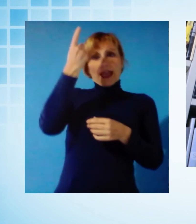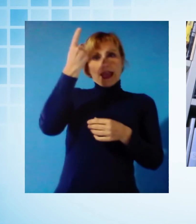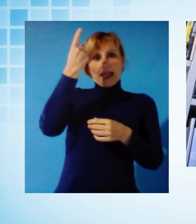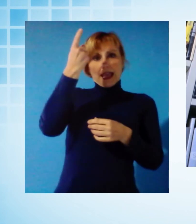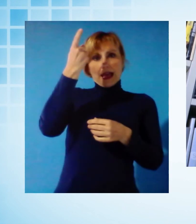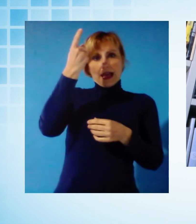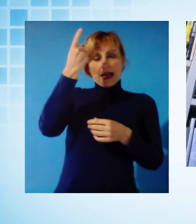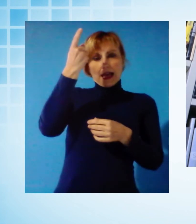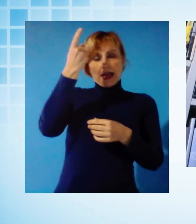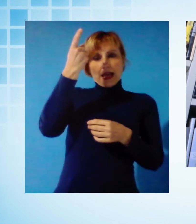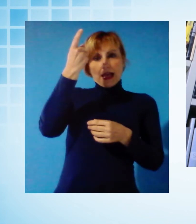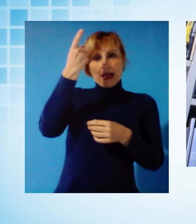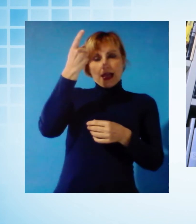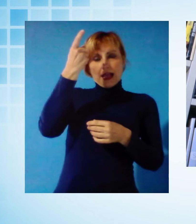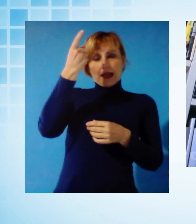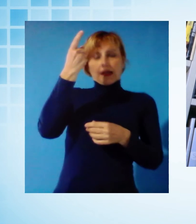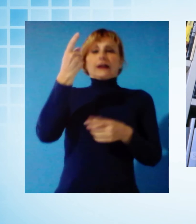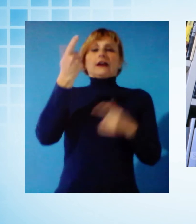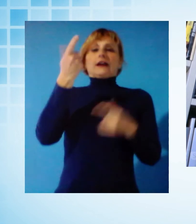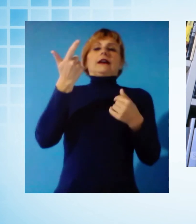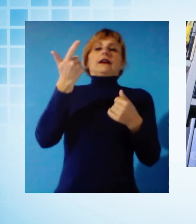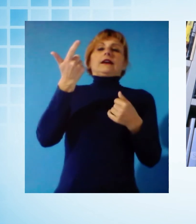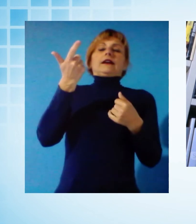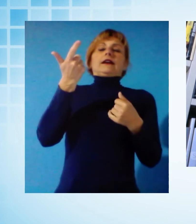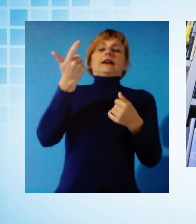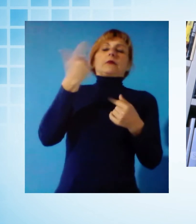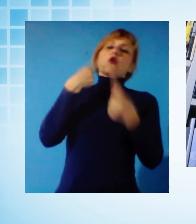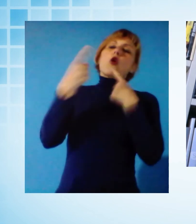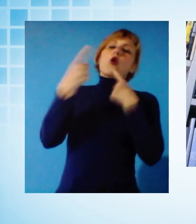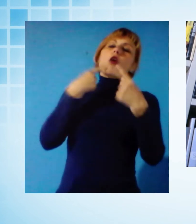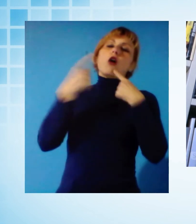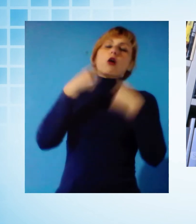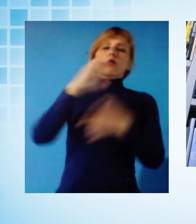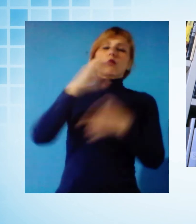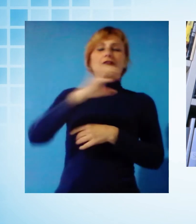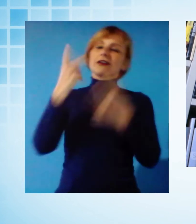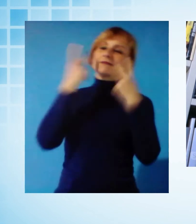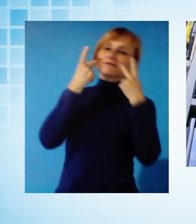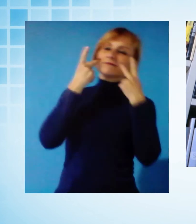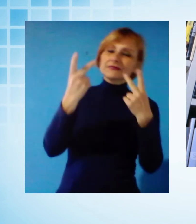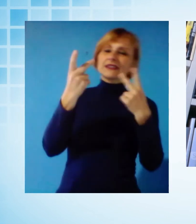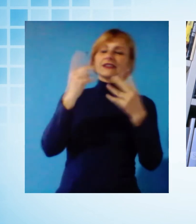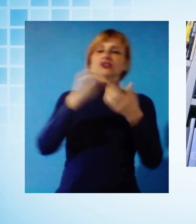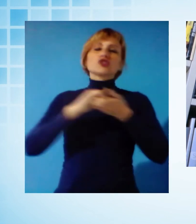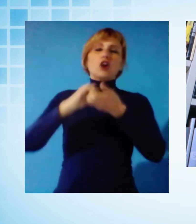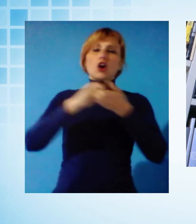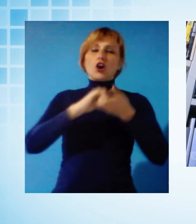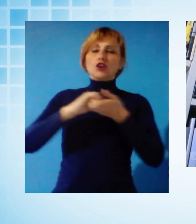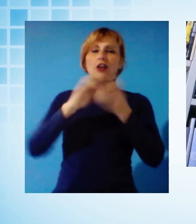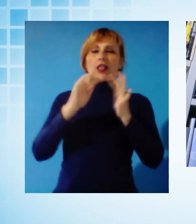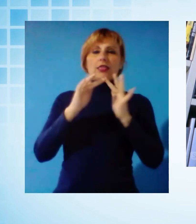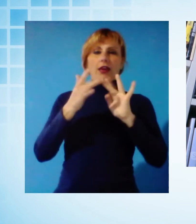vari collochi che ci sono ora su Instagram, eccetera, di alcuni fotografi che si